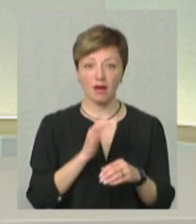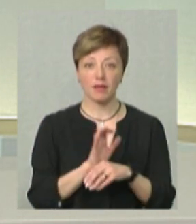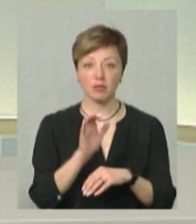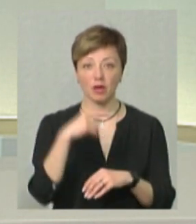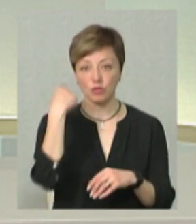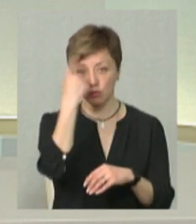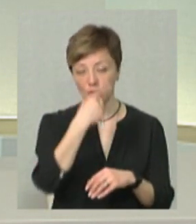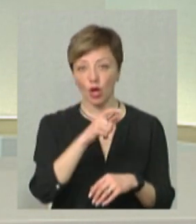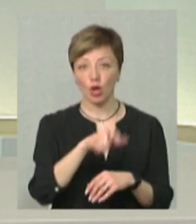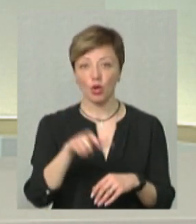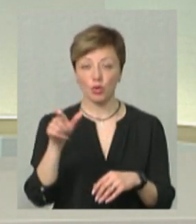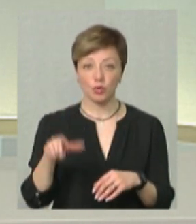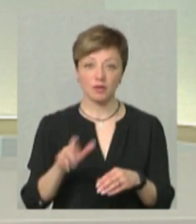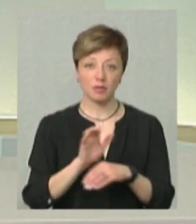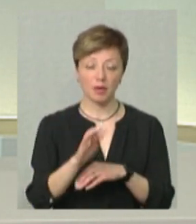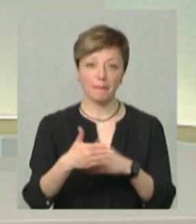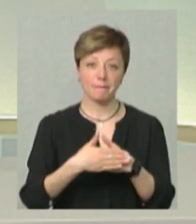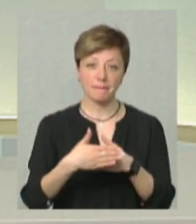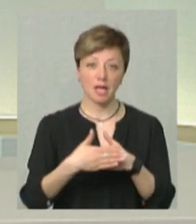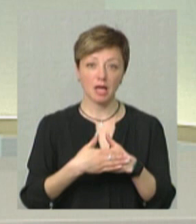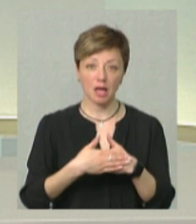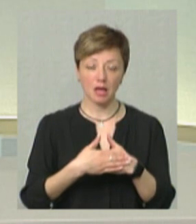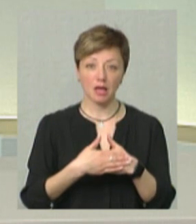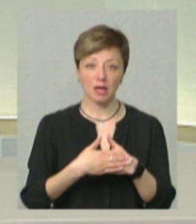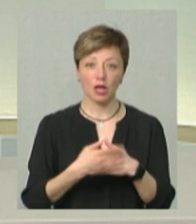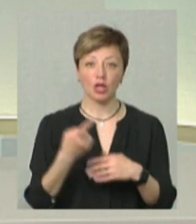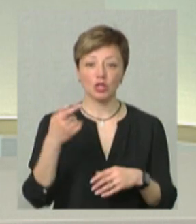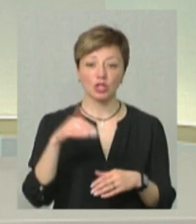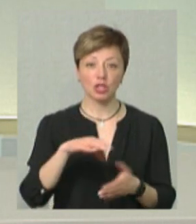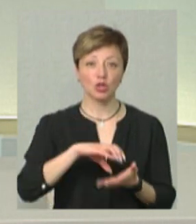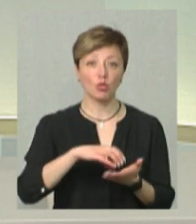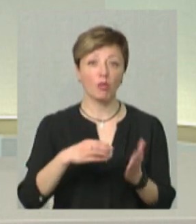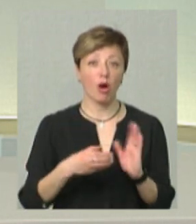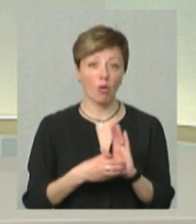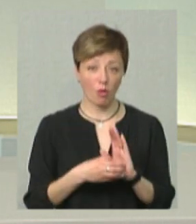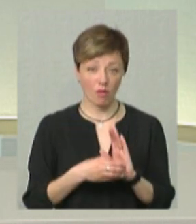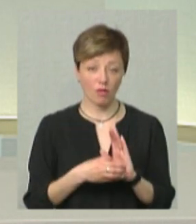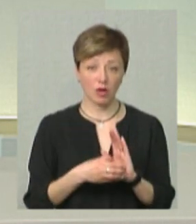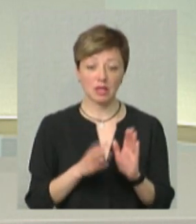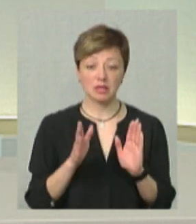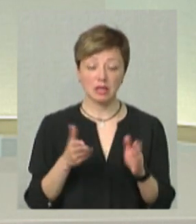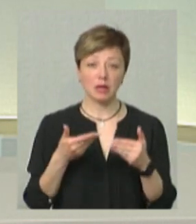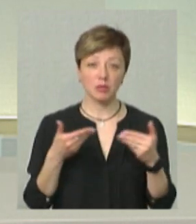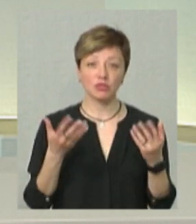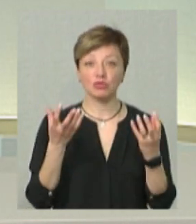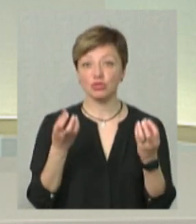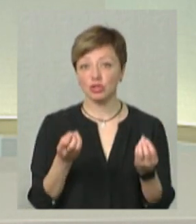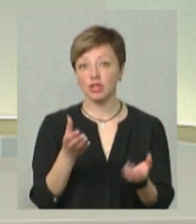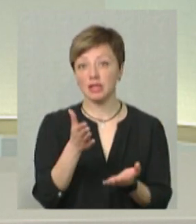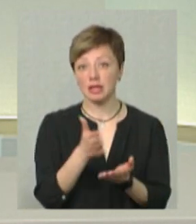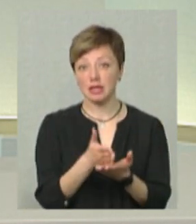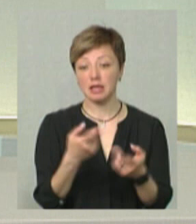люди ми відправили біля тисячі упаковок. Це тільки ми. Тобто ще є